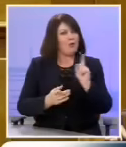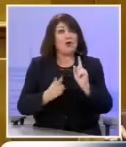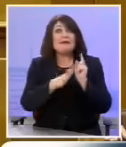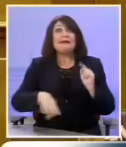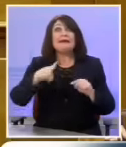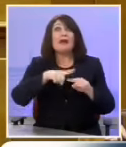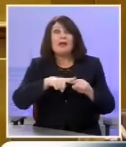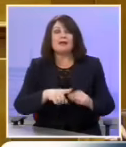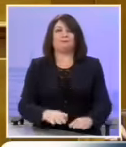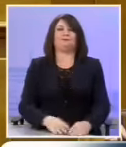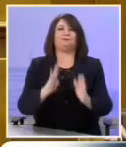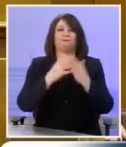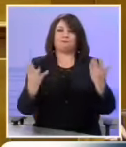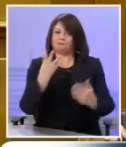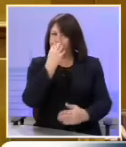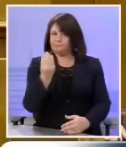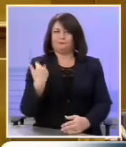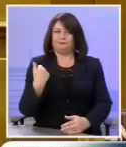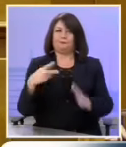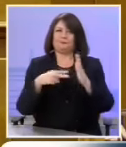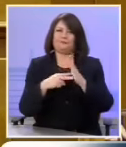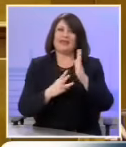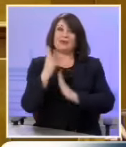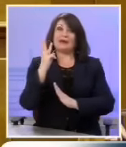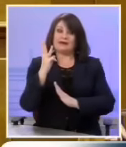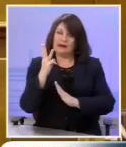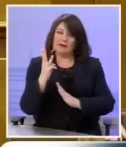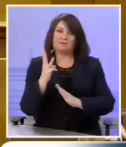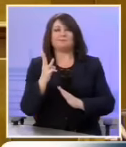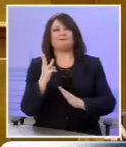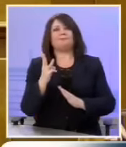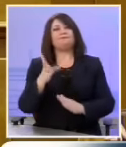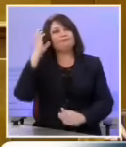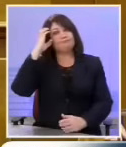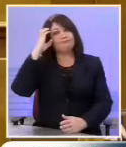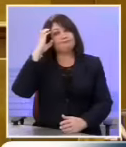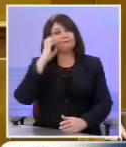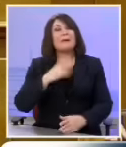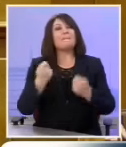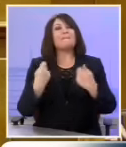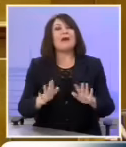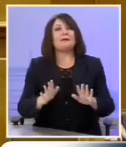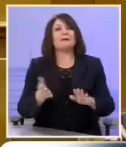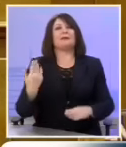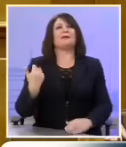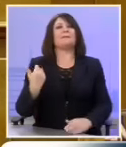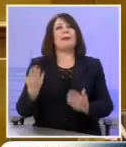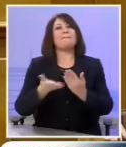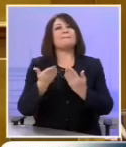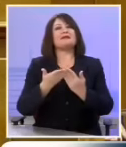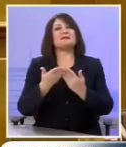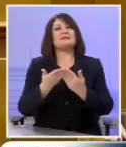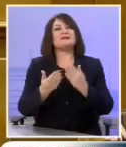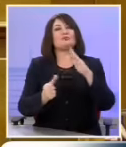Και στις 19 Φεβρουαρίου του 2013 θυμήθηκα ότι πραγματοποιήθηκε η προηγούμενη επίσκεψη του